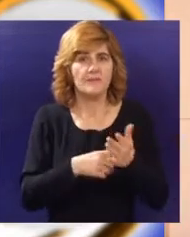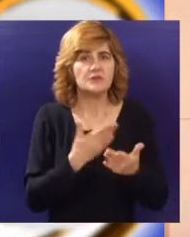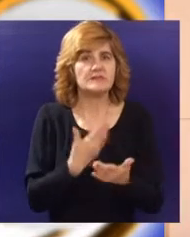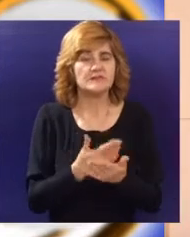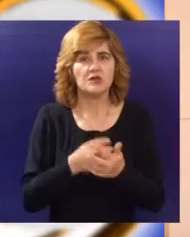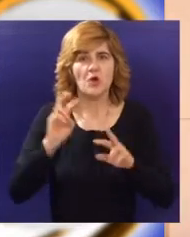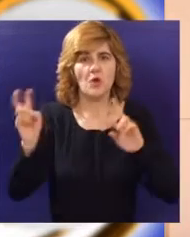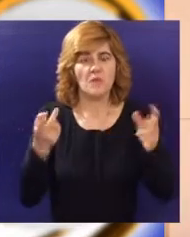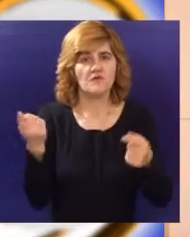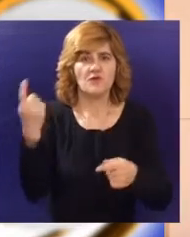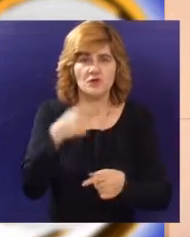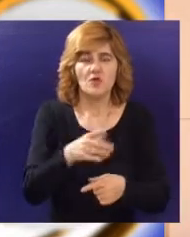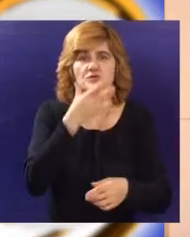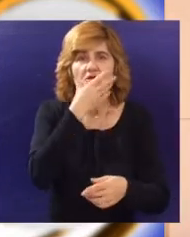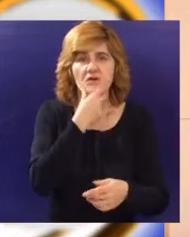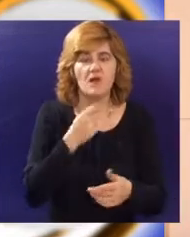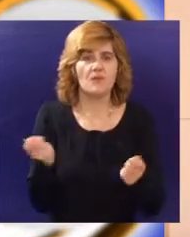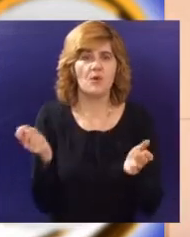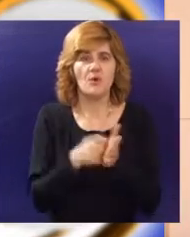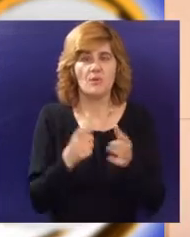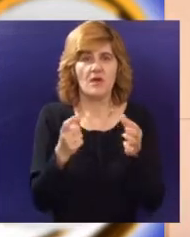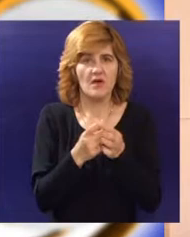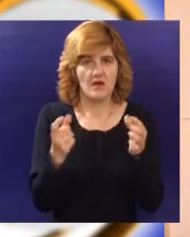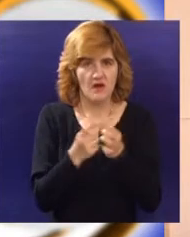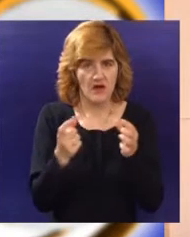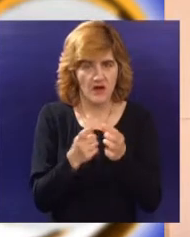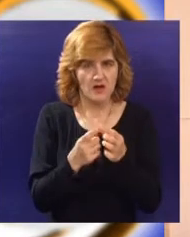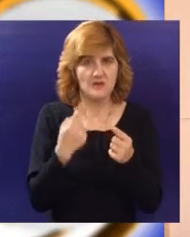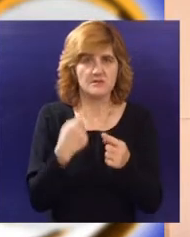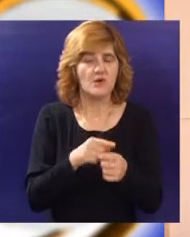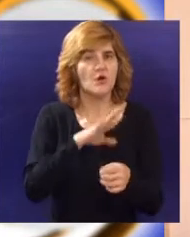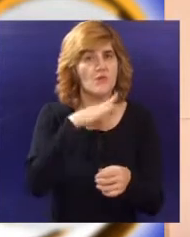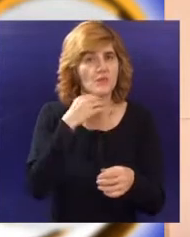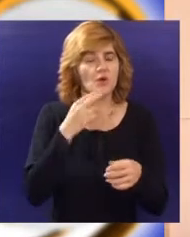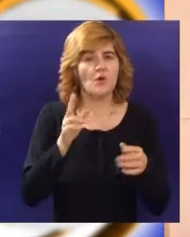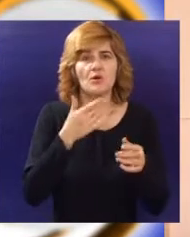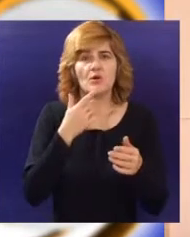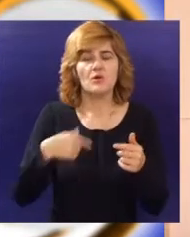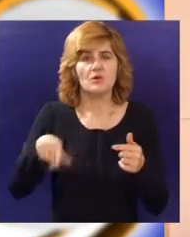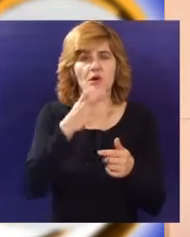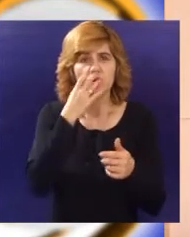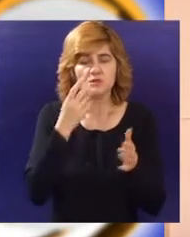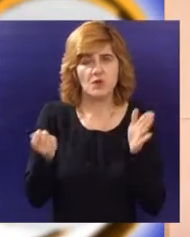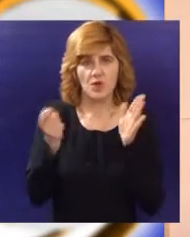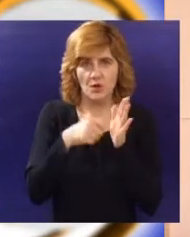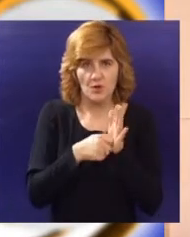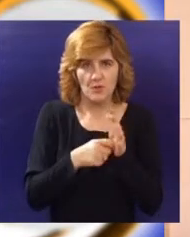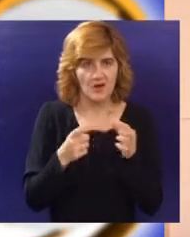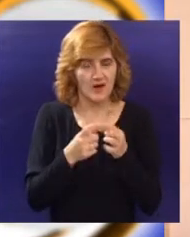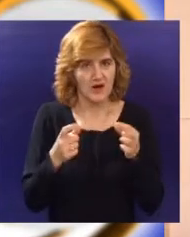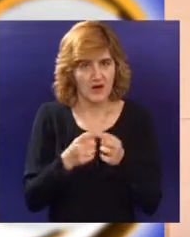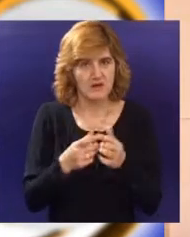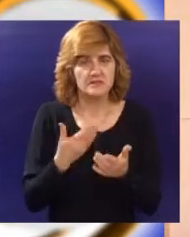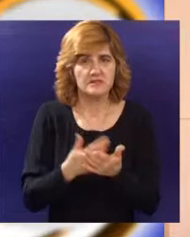Zato pozivam publiku da dođu i karte da kupuju u, pošto je velike zainteresovanje, tu sam zavoreo, veliko